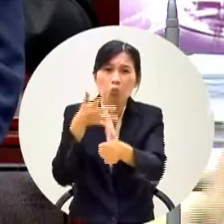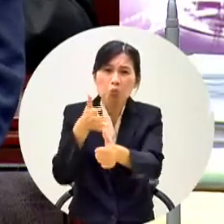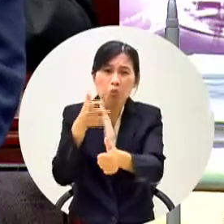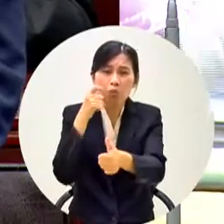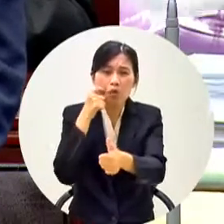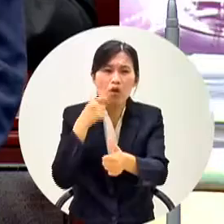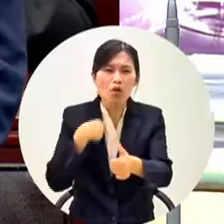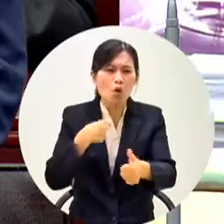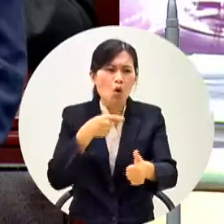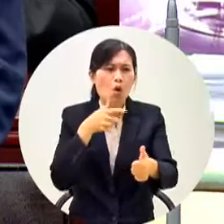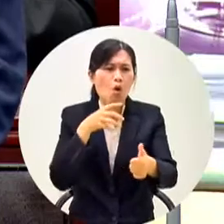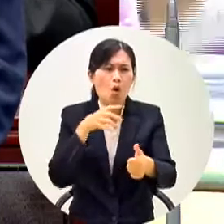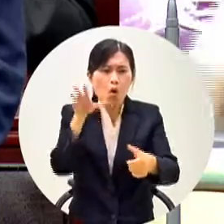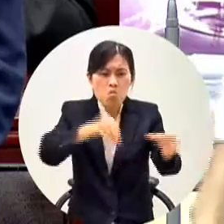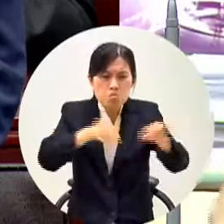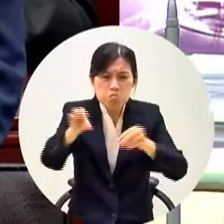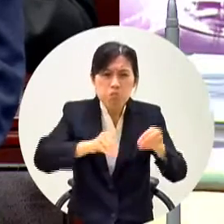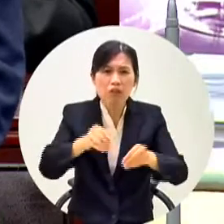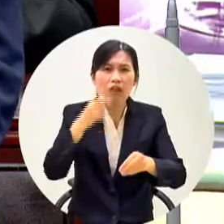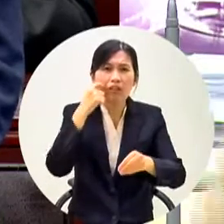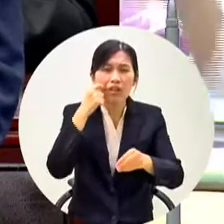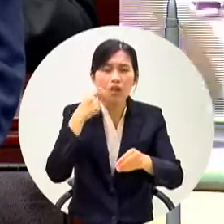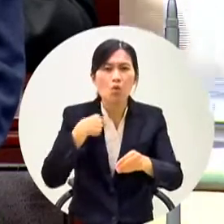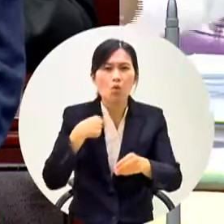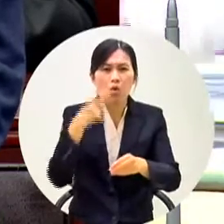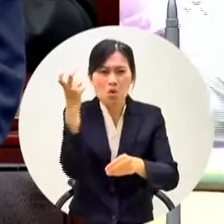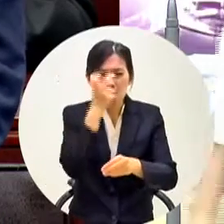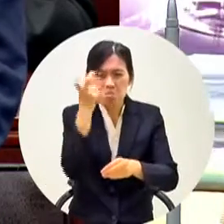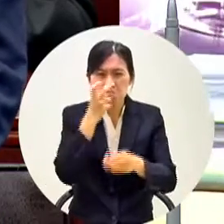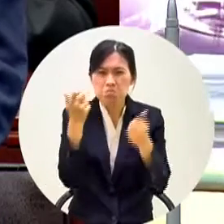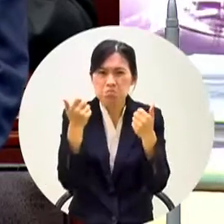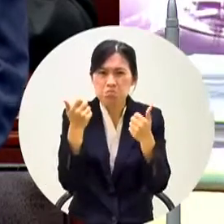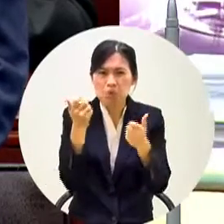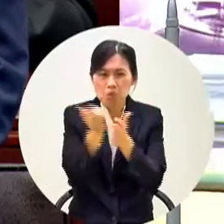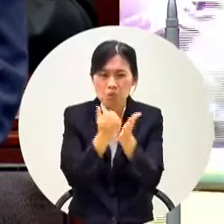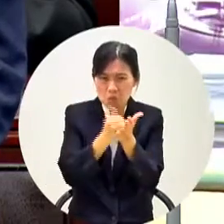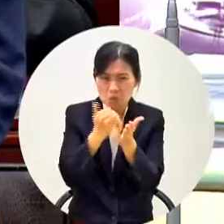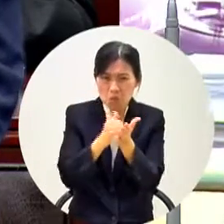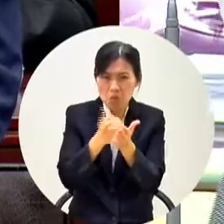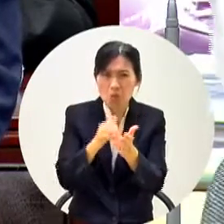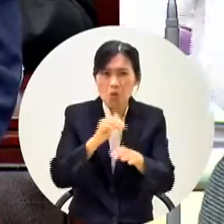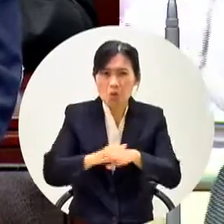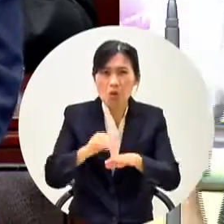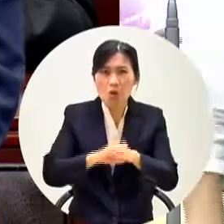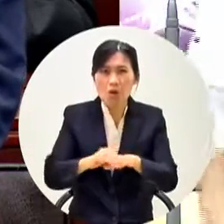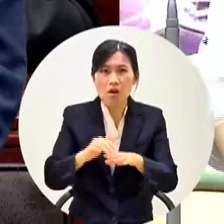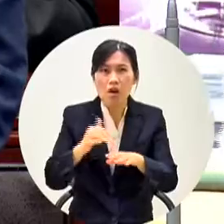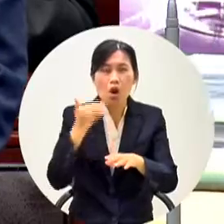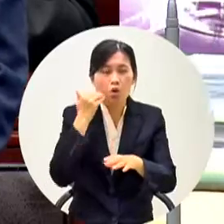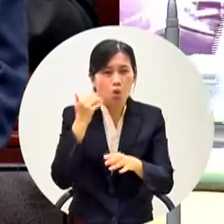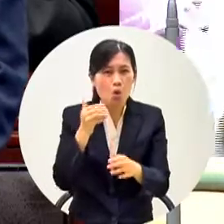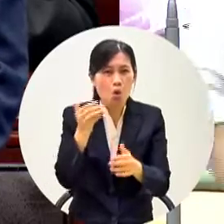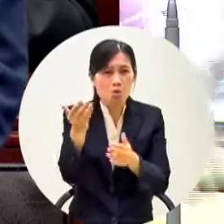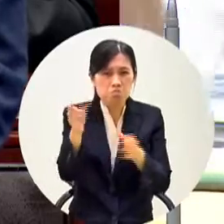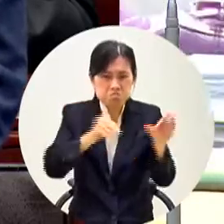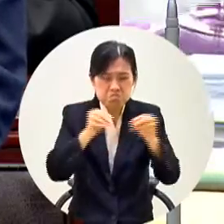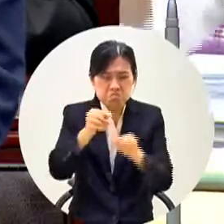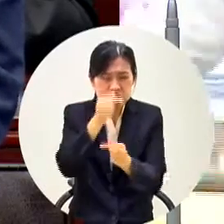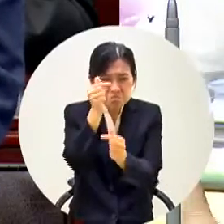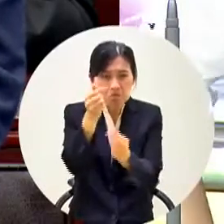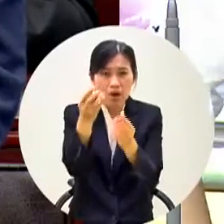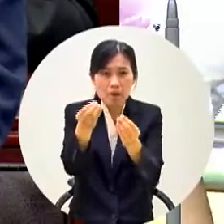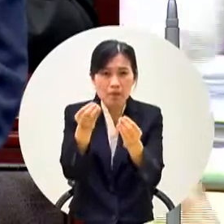資料就不完全這個東西我審查會會處理的我審查預算一定會處理他們的資料沒有完整我們很多的東西